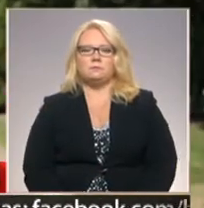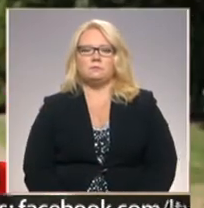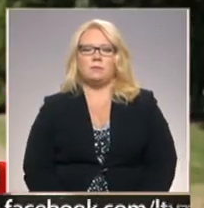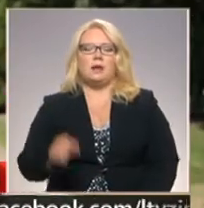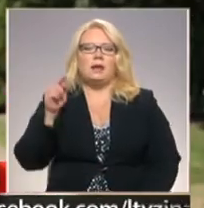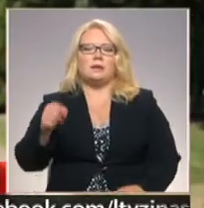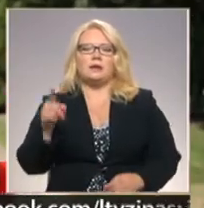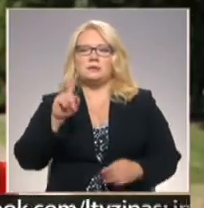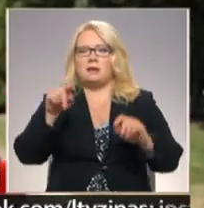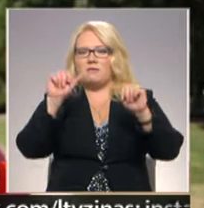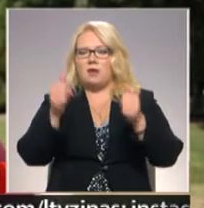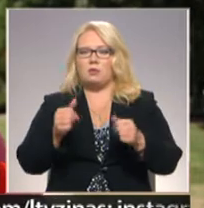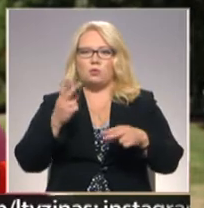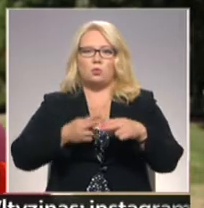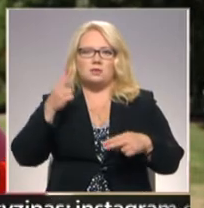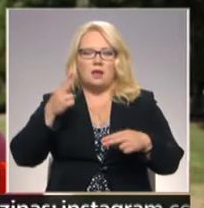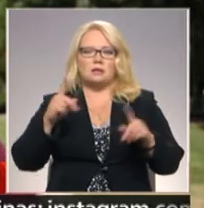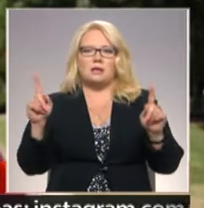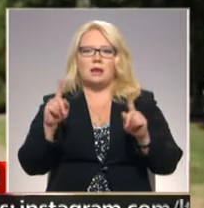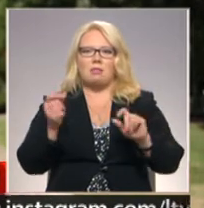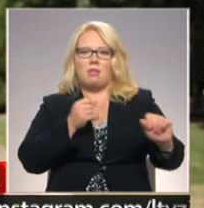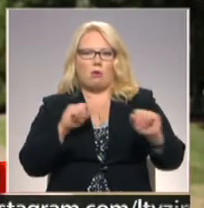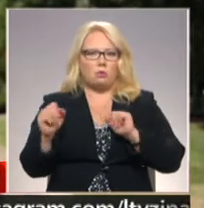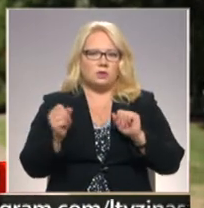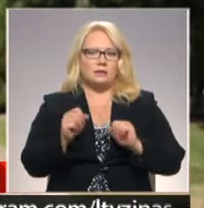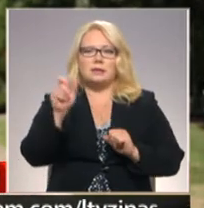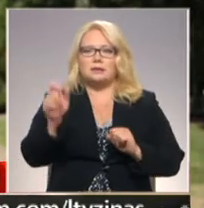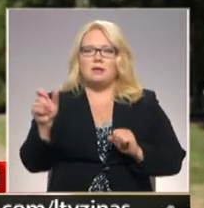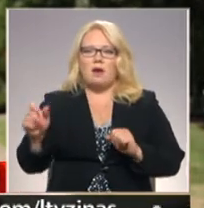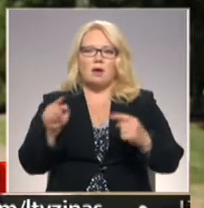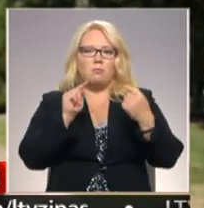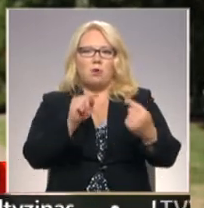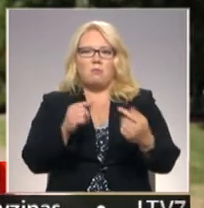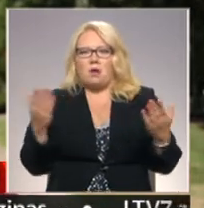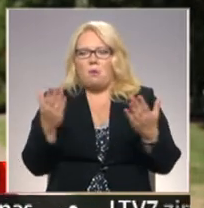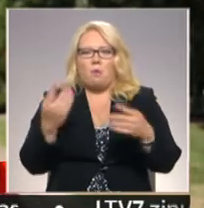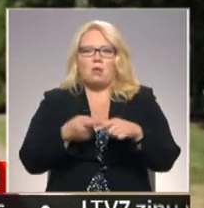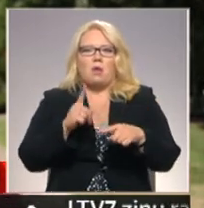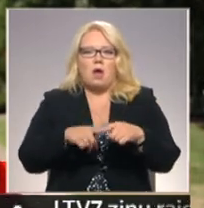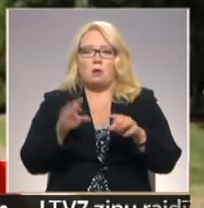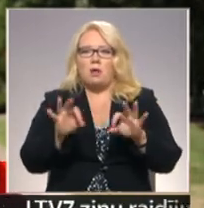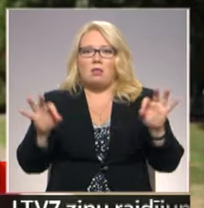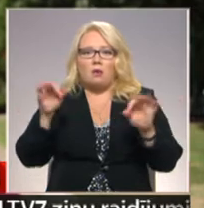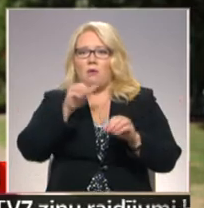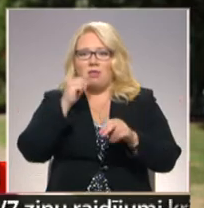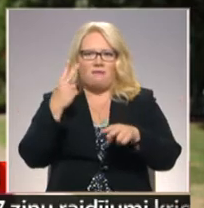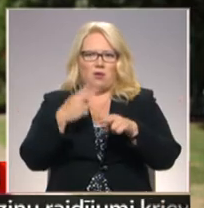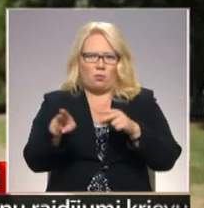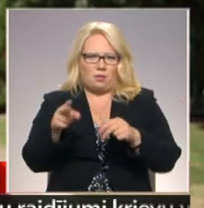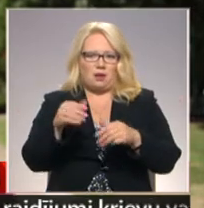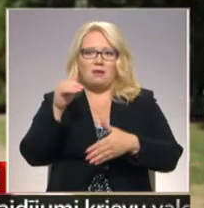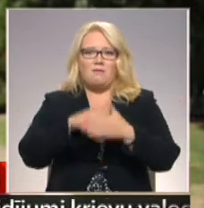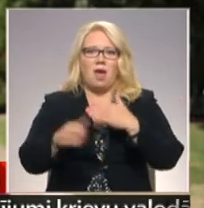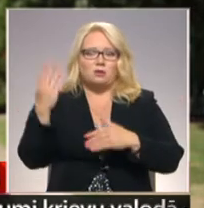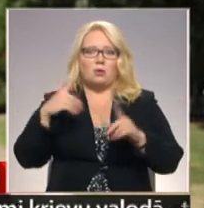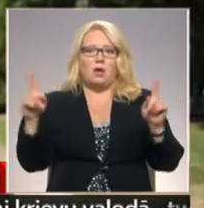Tas ir veidots no dzels un ir nekustīgs. Cilvēki protestē pret kaut ko tādu, kas neko nevar nodarīt. Vēsturi